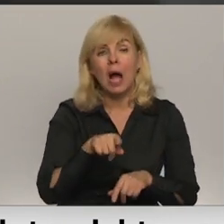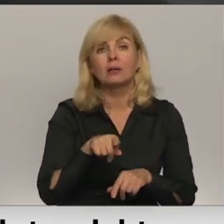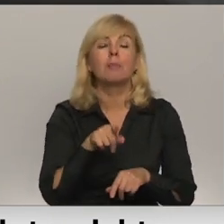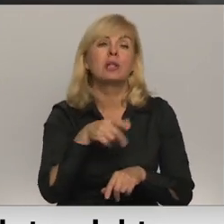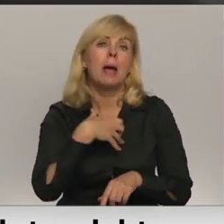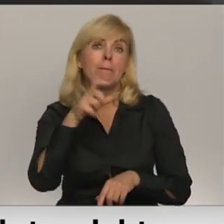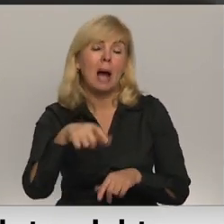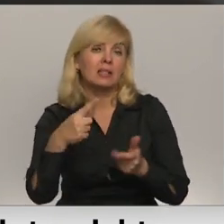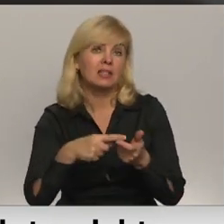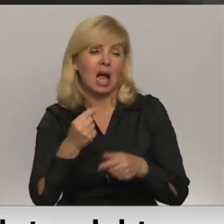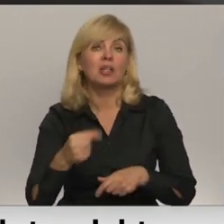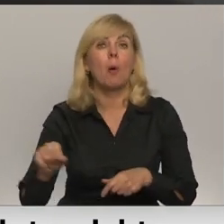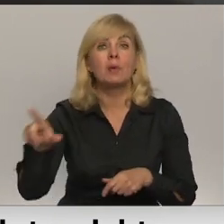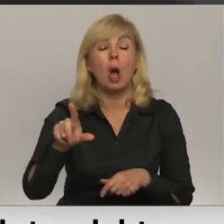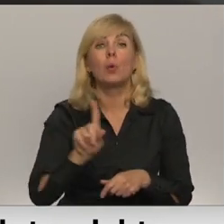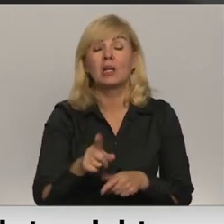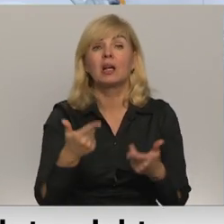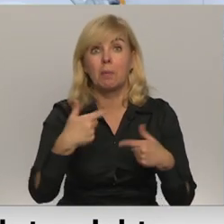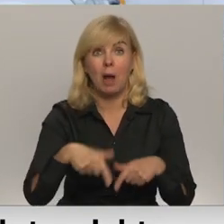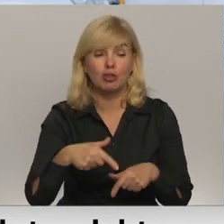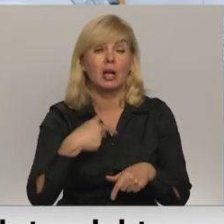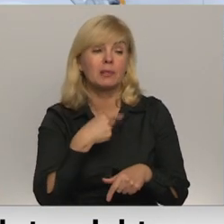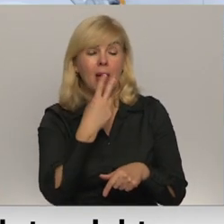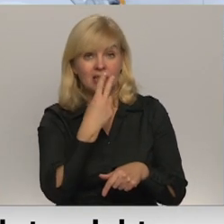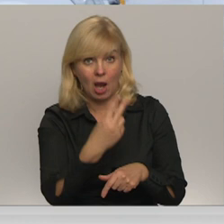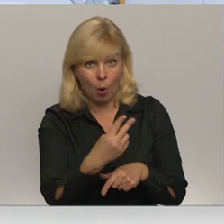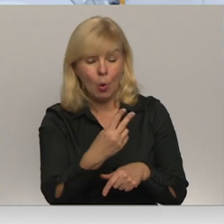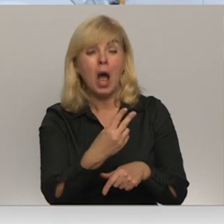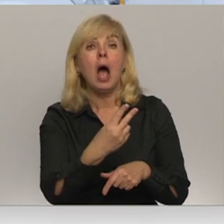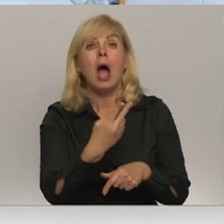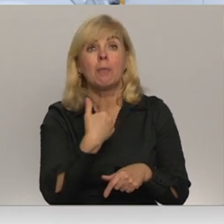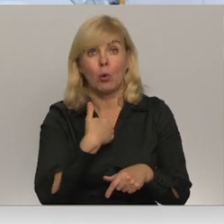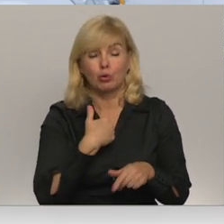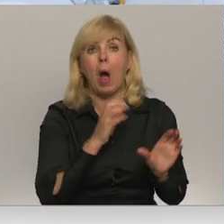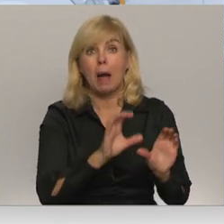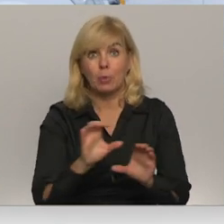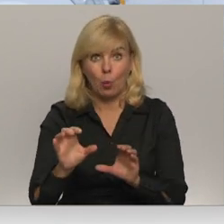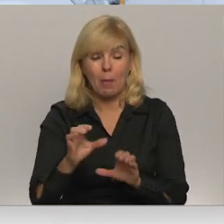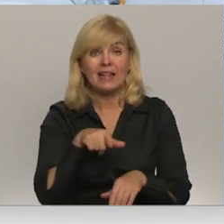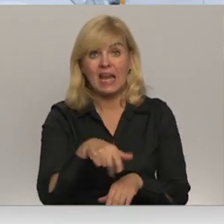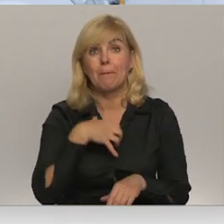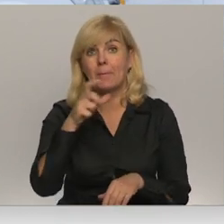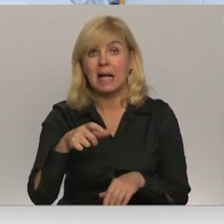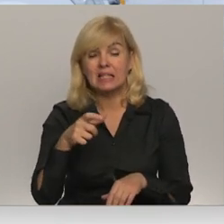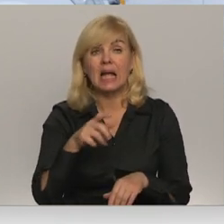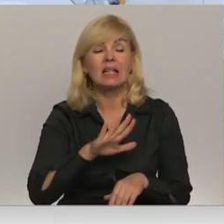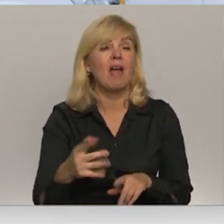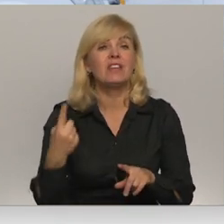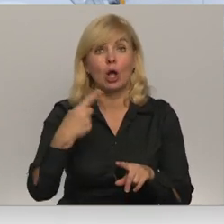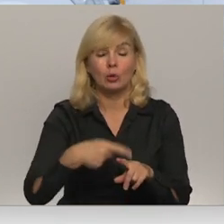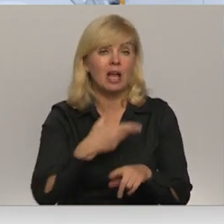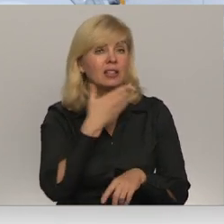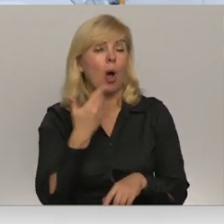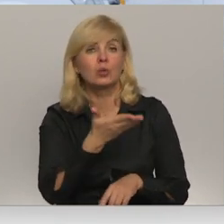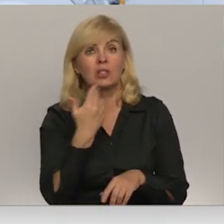pacienta skaits tikai augst. Tiem pacientiem, kas ir nonākuši mūsu redzes lokā un kas ir nonākuši mūsu aprūpē, nevienu reizi neviens nav